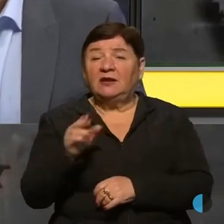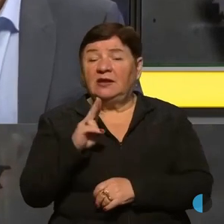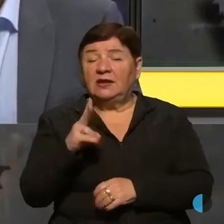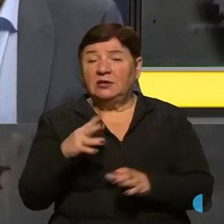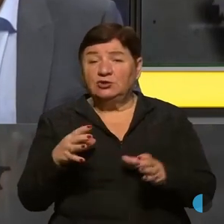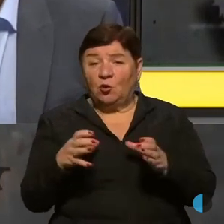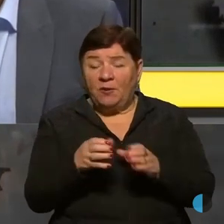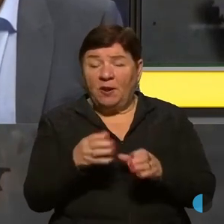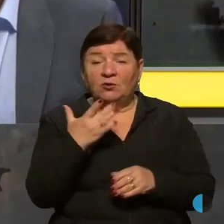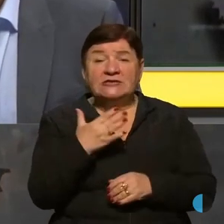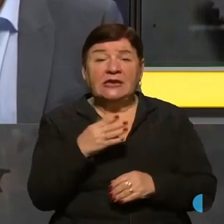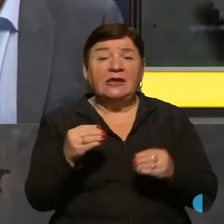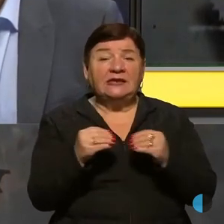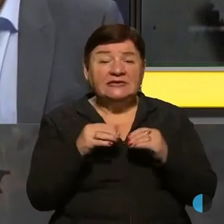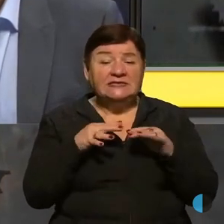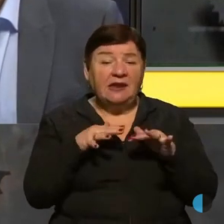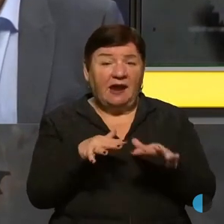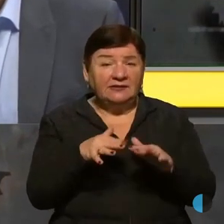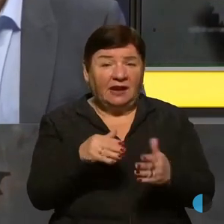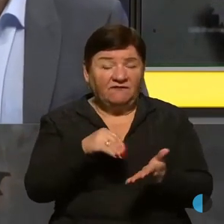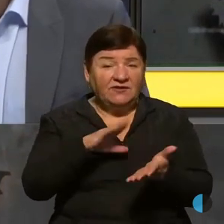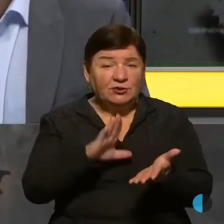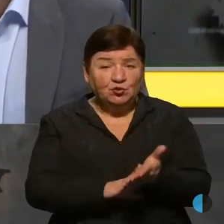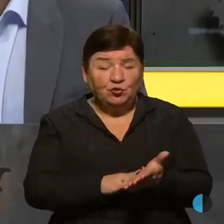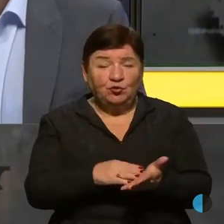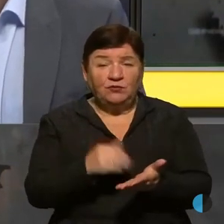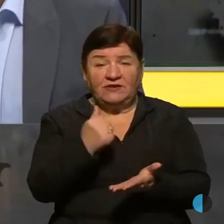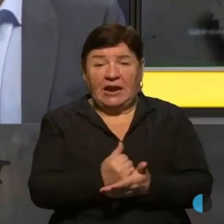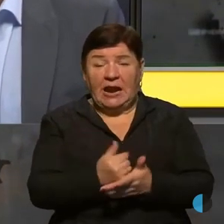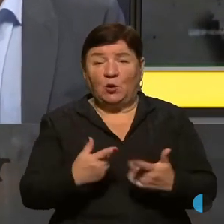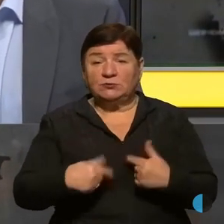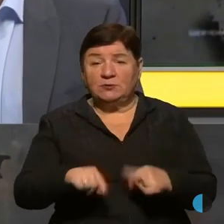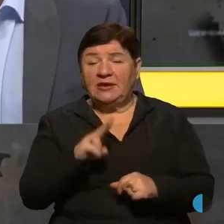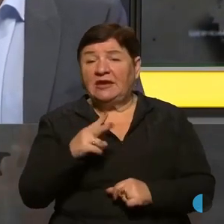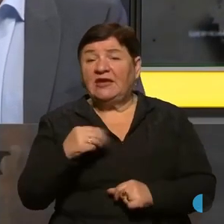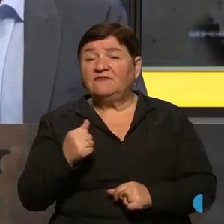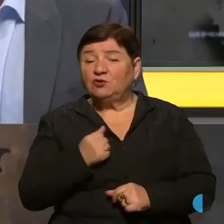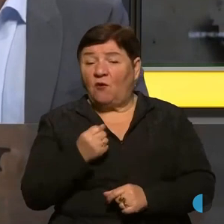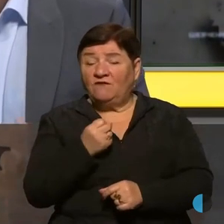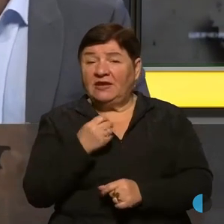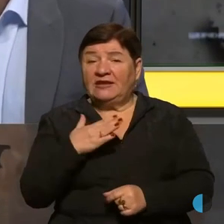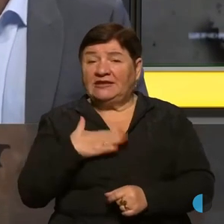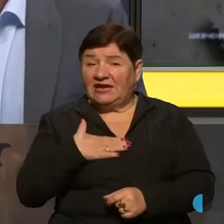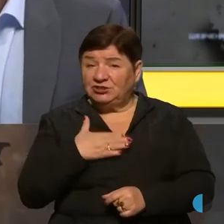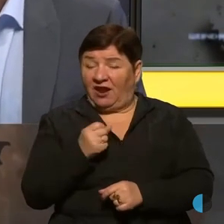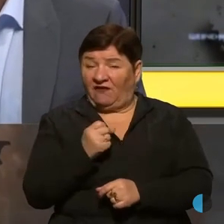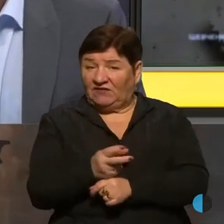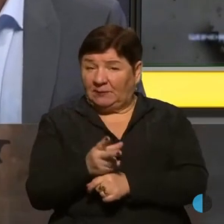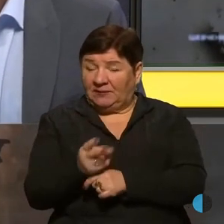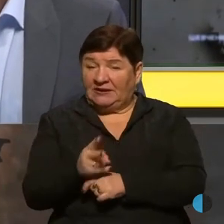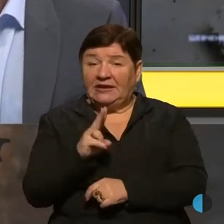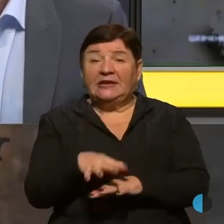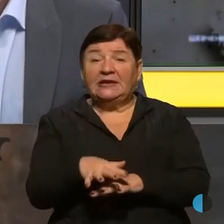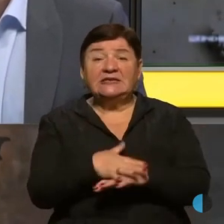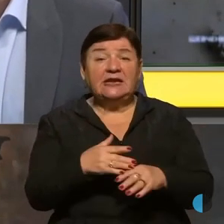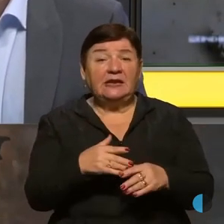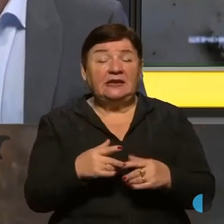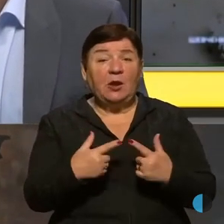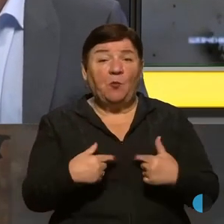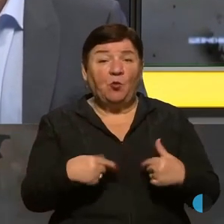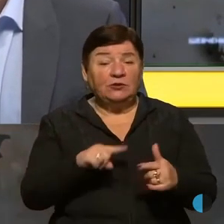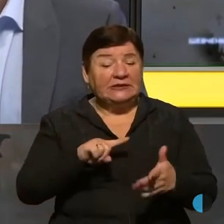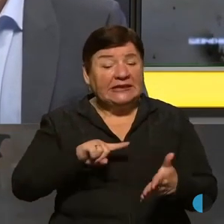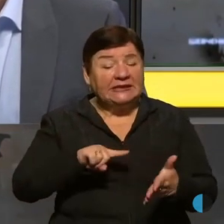групи, оскільки 10 атак фіксують у Генштабі, які наші військові успішно відбили. Через які населені пункти вони намагаються тиснути?